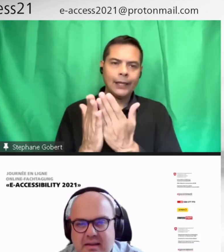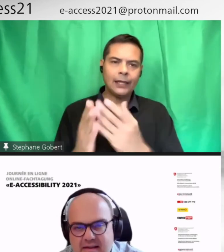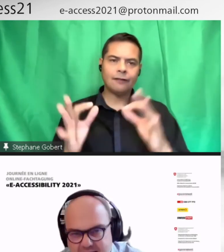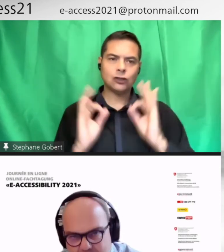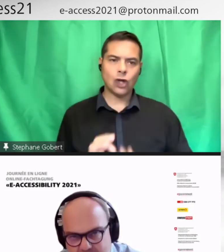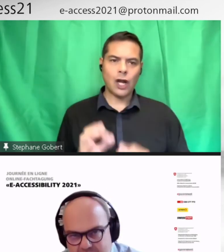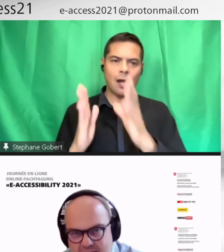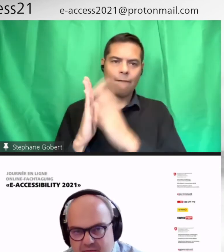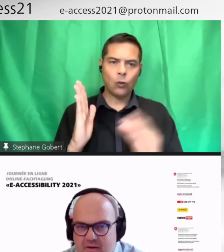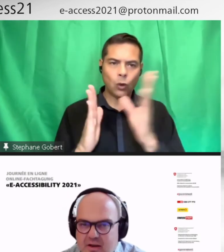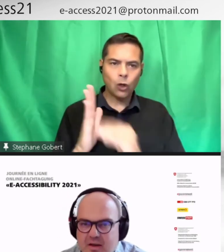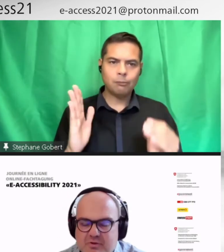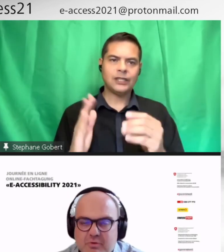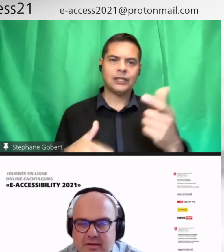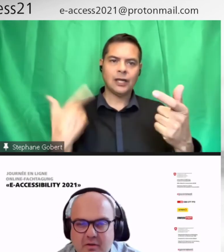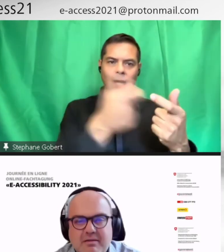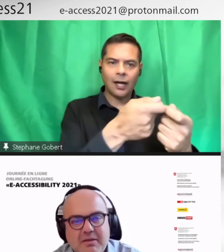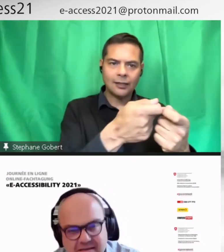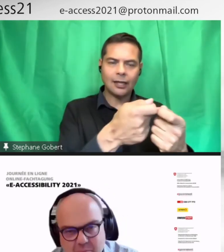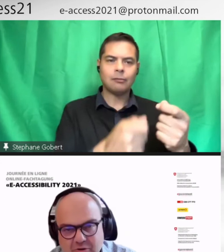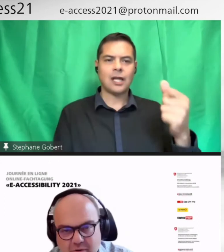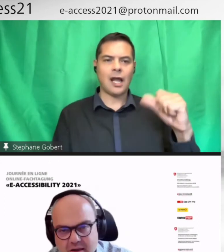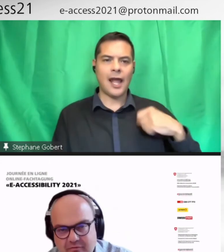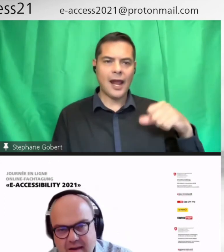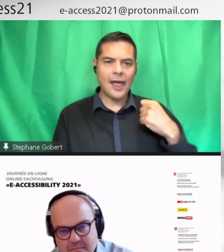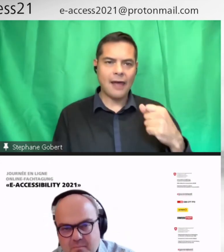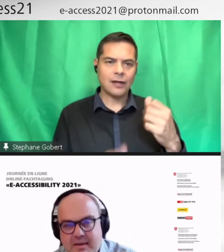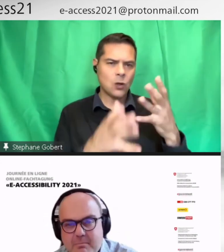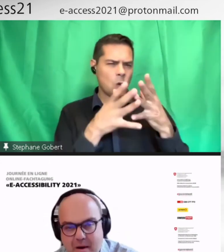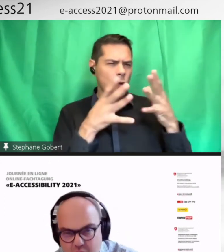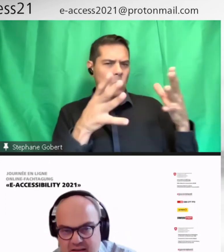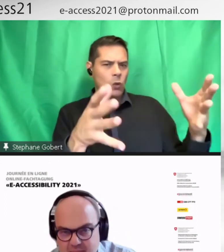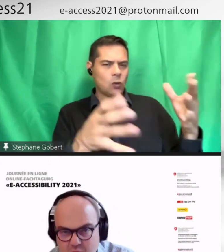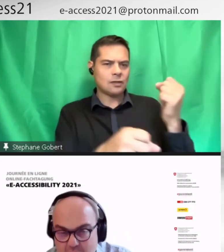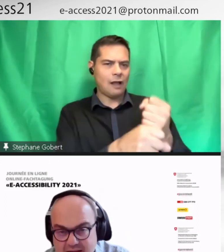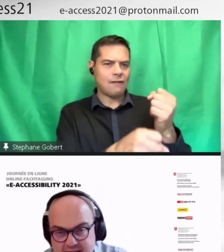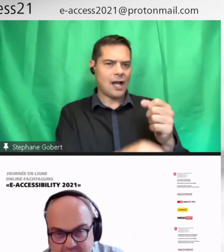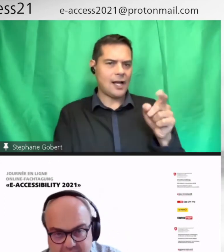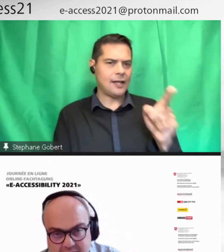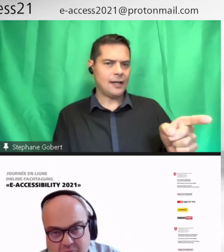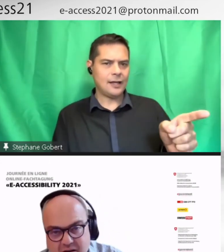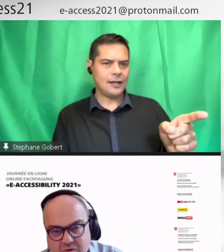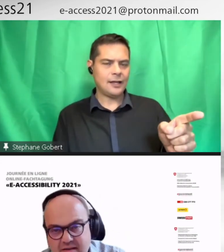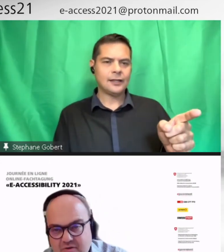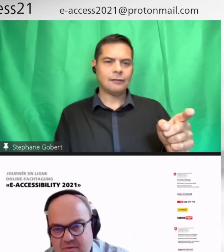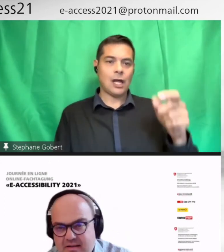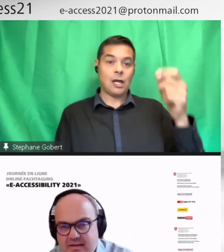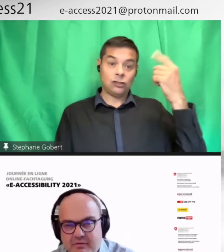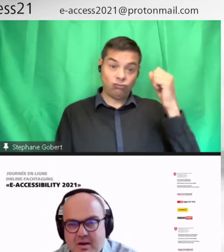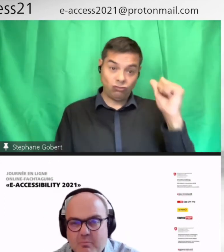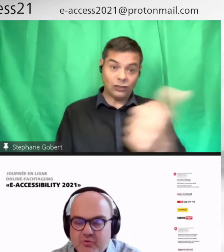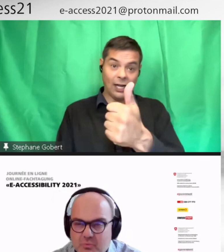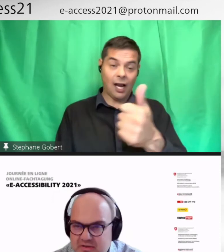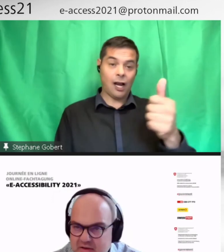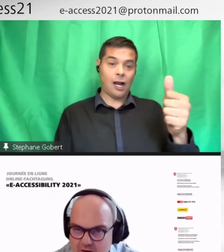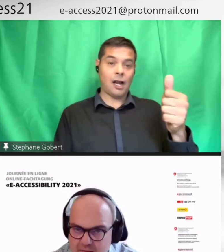ils les adaptent à l'élève. C'est tout un travail très important qui est fait, mais qui n pas mutualisé. Chaque enseignant spécialisé le fait un peu